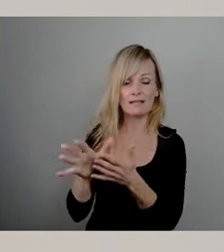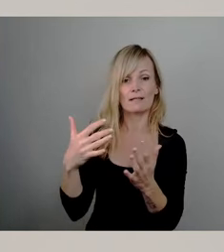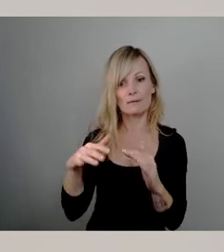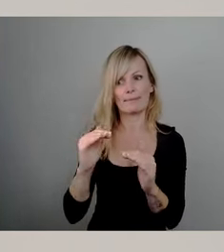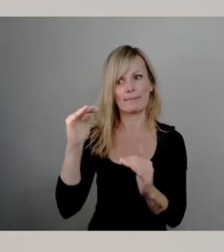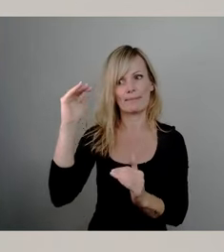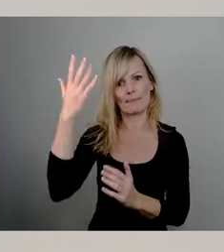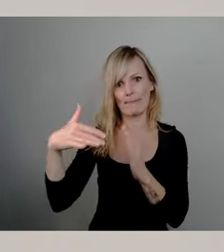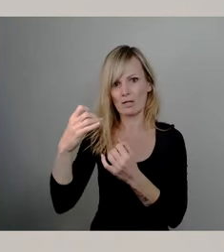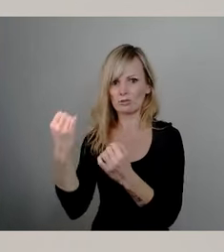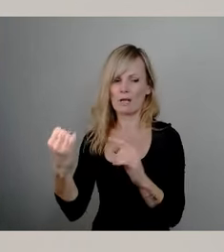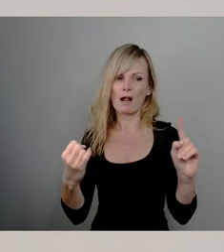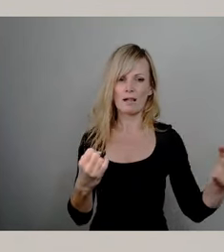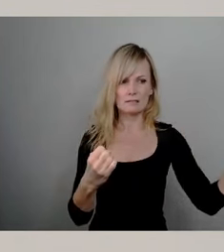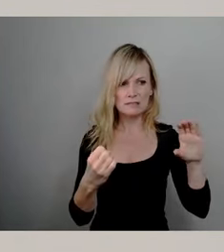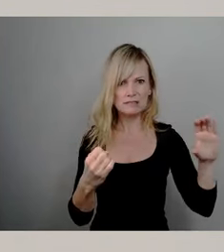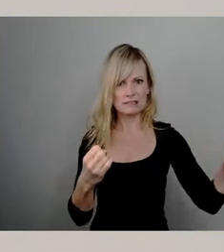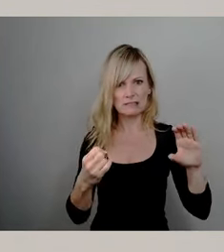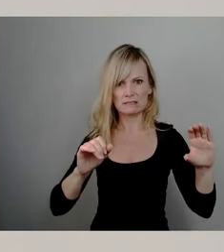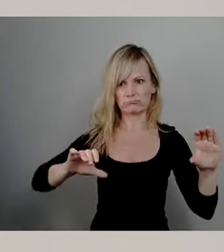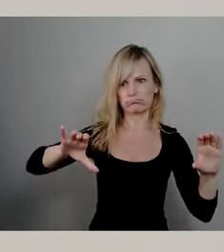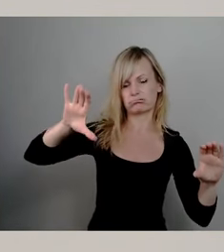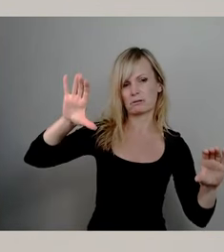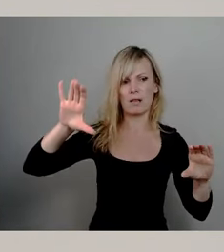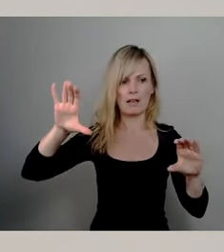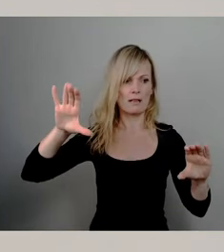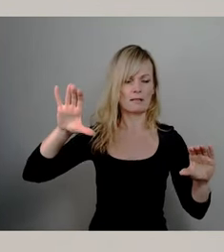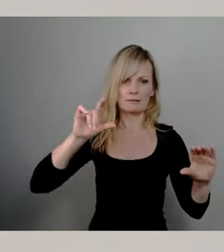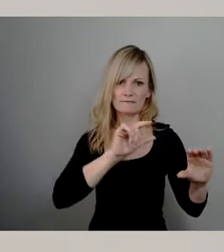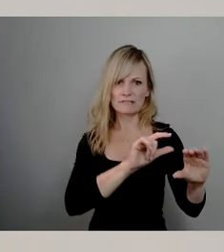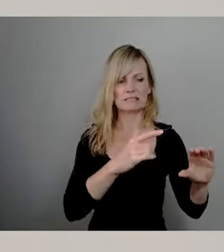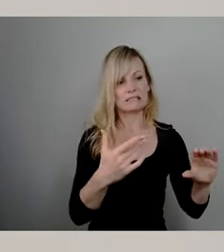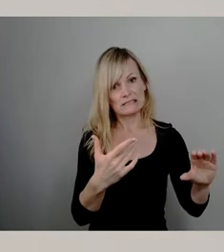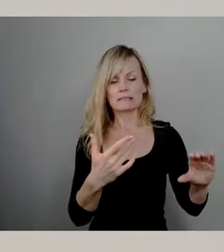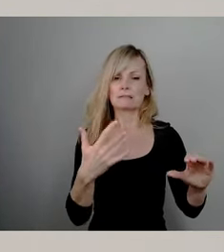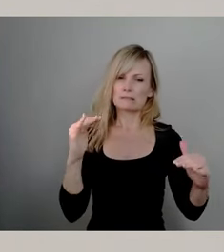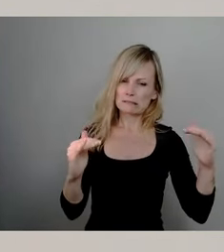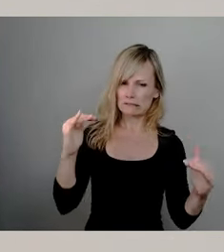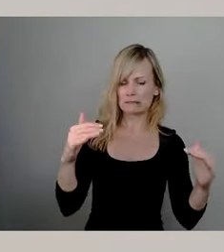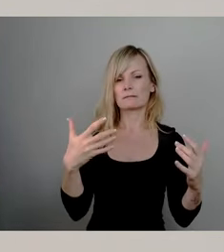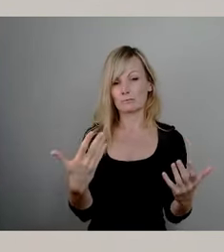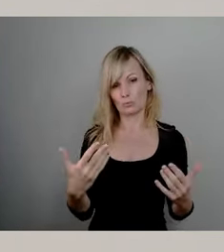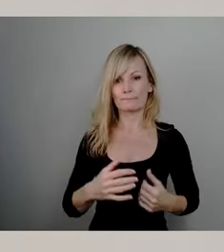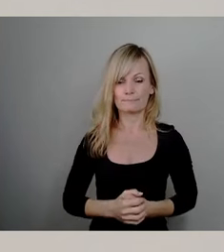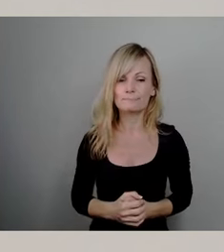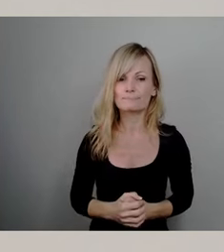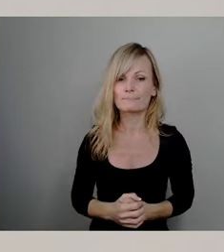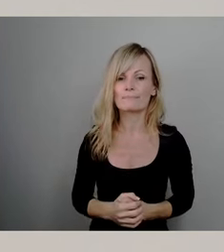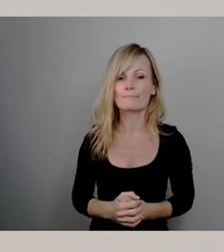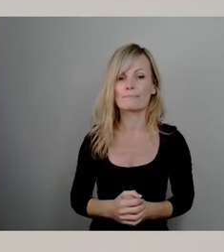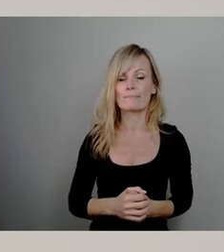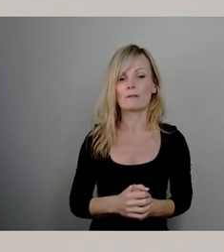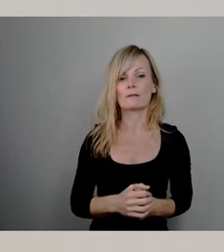als das in den Ausgleichszahlungen hinsichtlich der Dynamisierung dieser Zahlung berücksichtigt wird. Diese